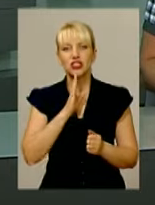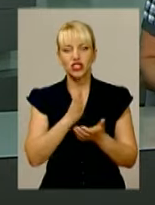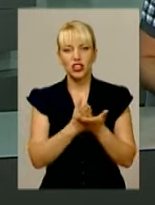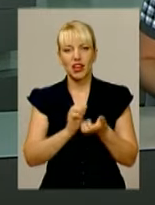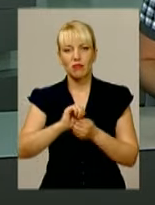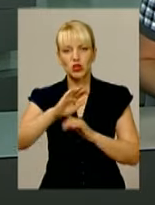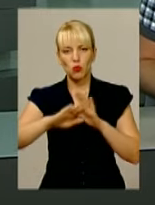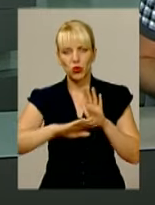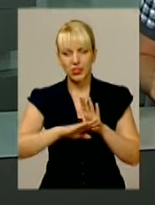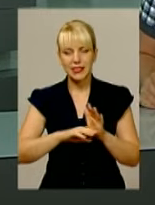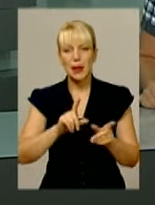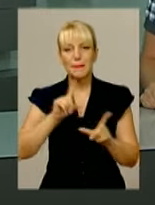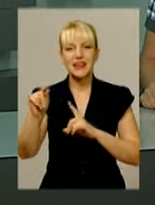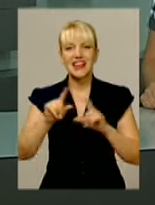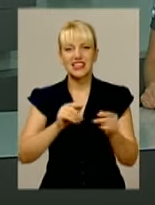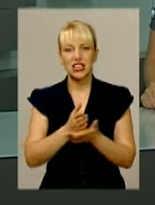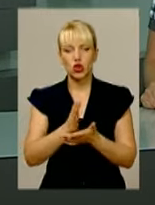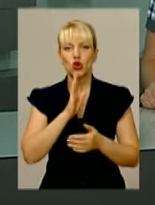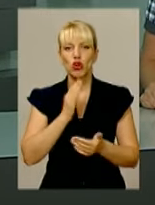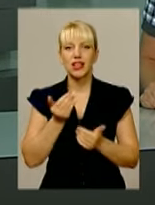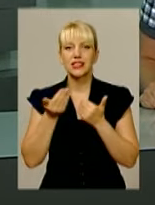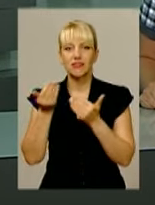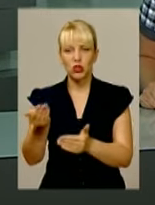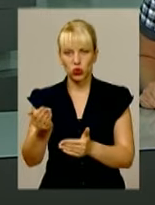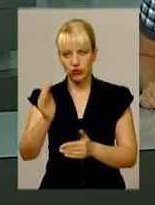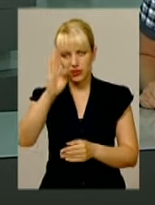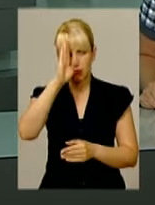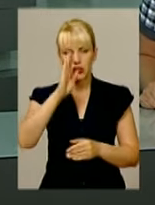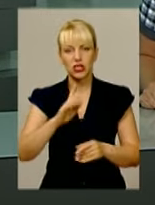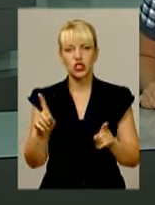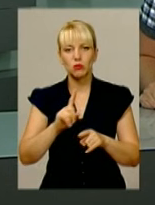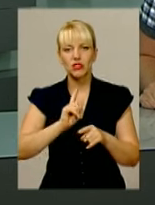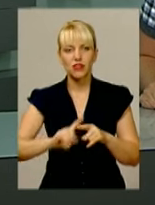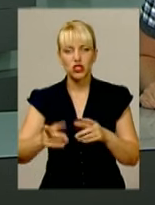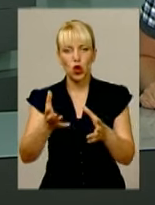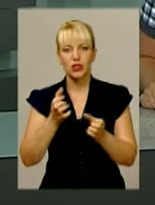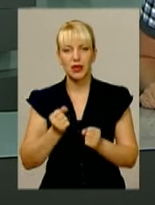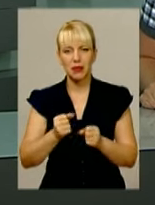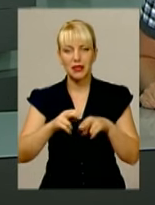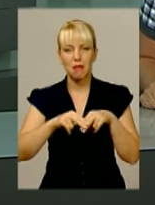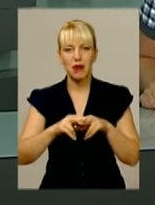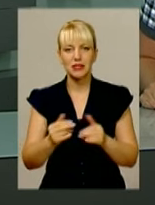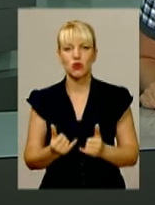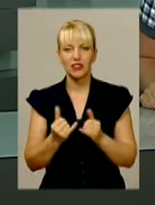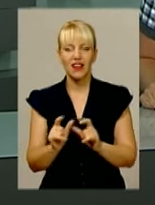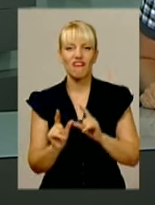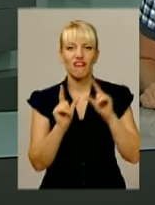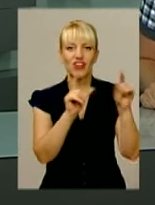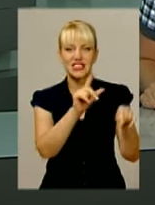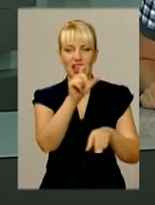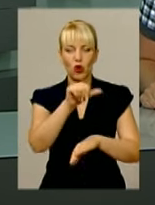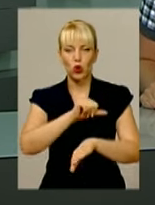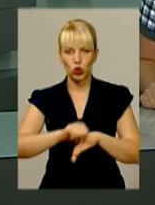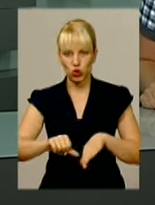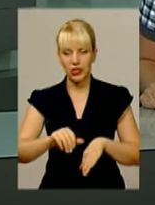міграційної служби. До неї звернувся місцевий житель, аби якнайшвидше отримати паспорт громадянина України для виїзду за кордон. Чиновниця